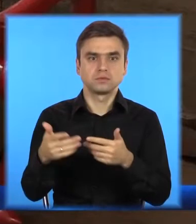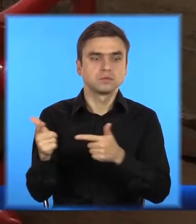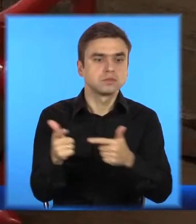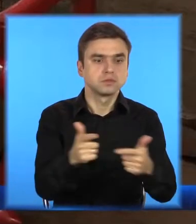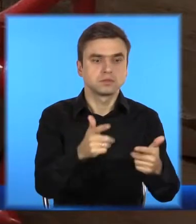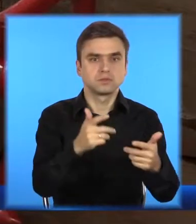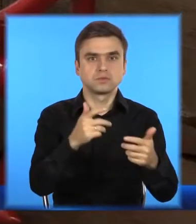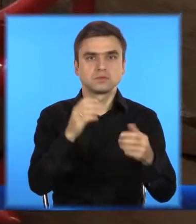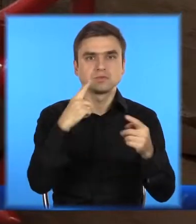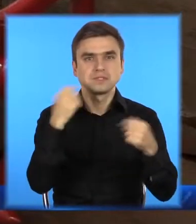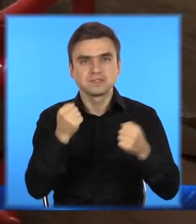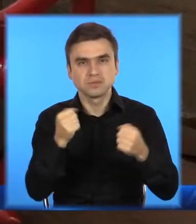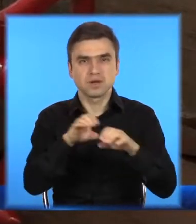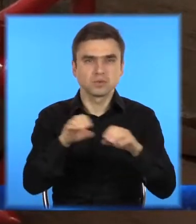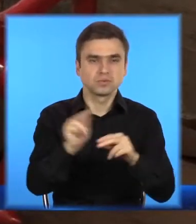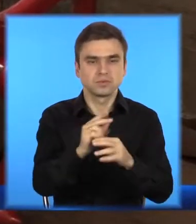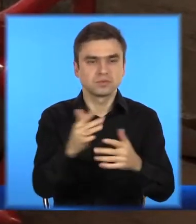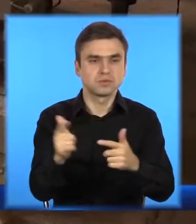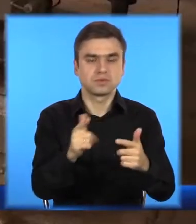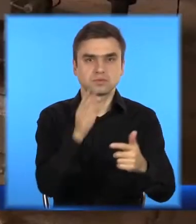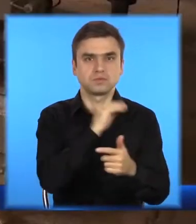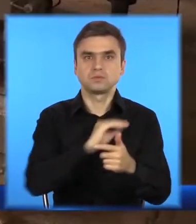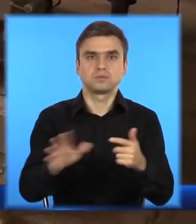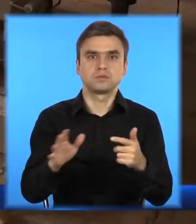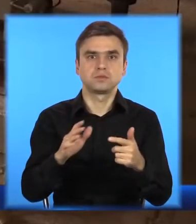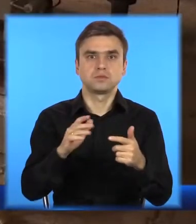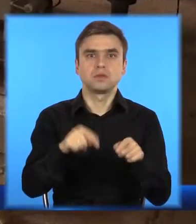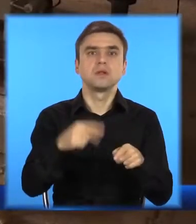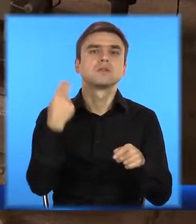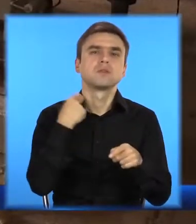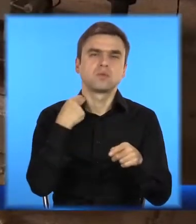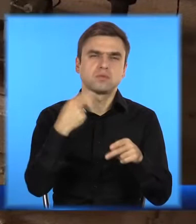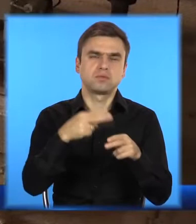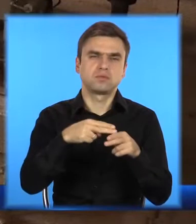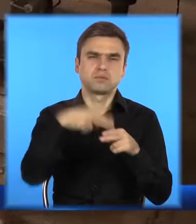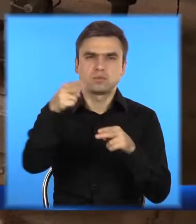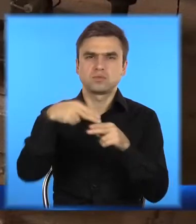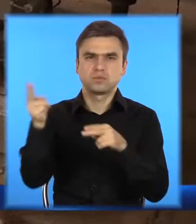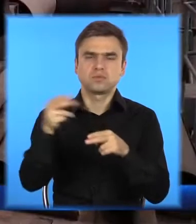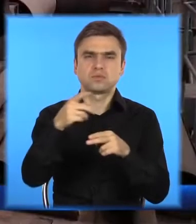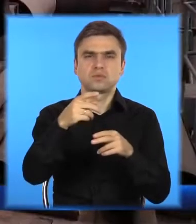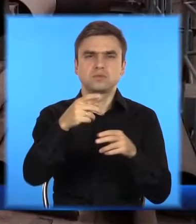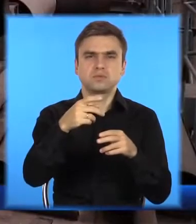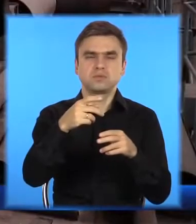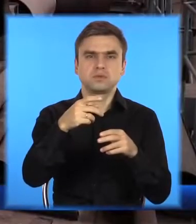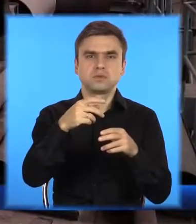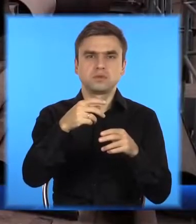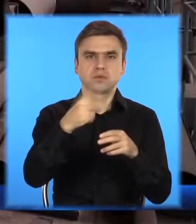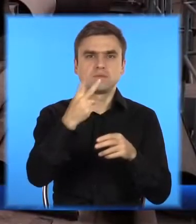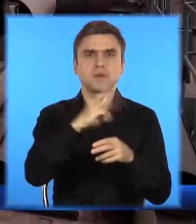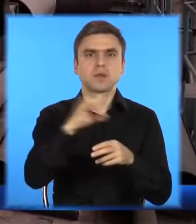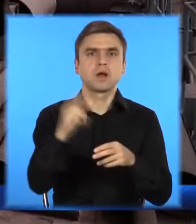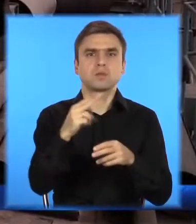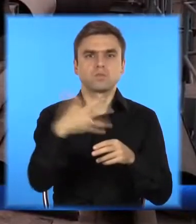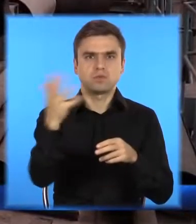Це сталося через борги компанії перед «Дніпробленерго» та «Нафтогазом». Йдеться про суму більше 2 мільярдів гривень.